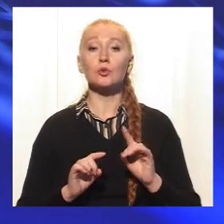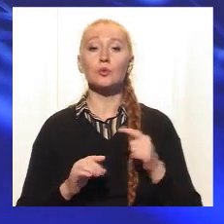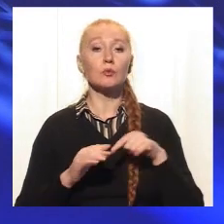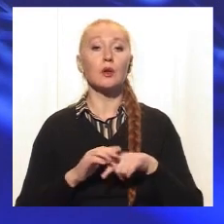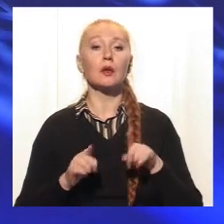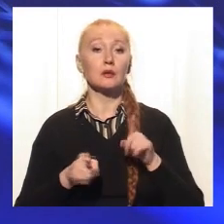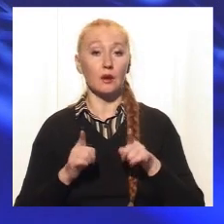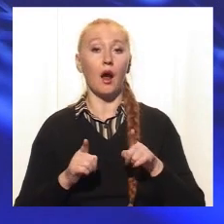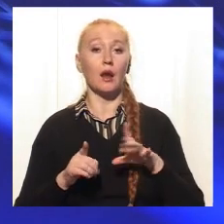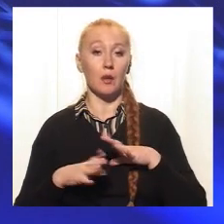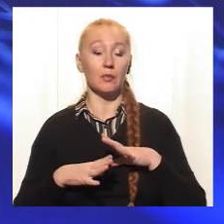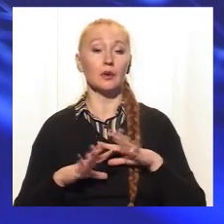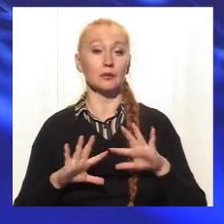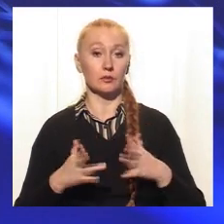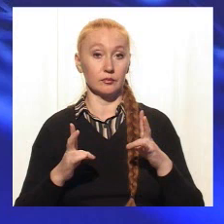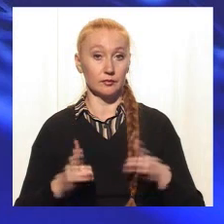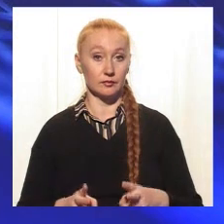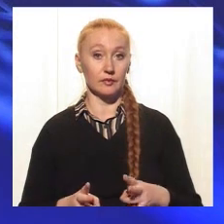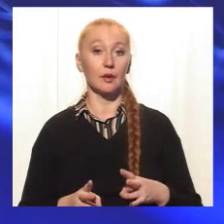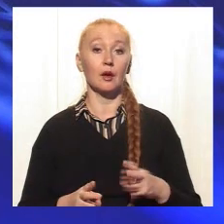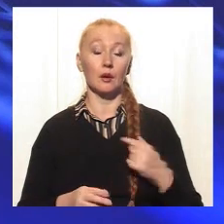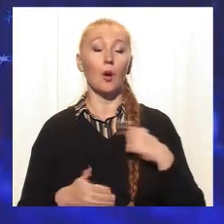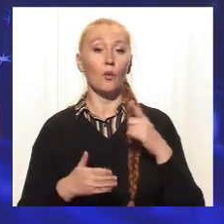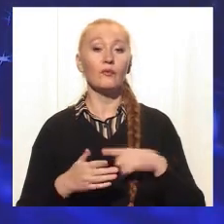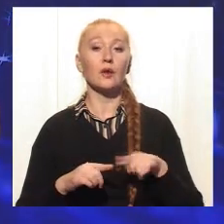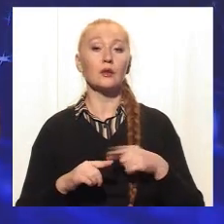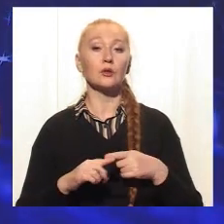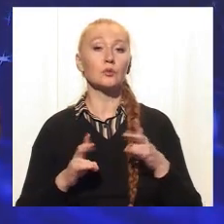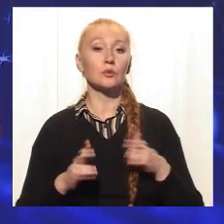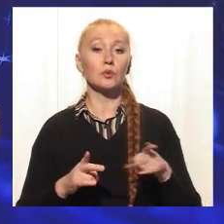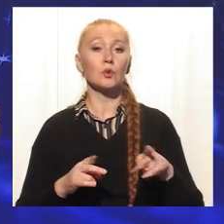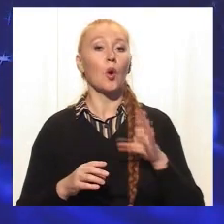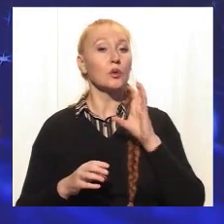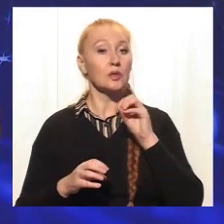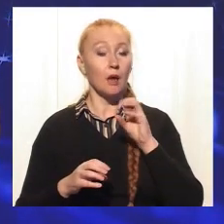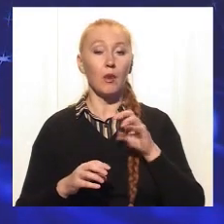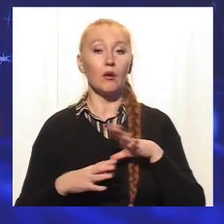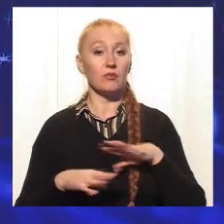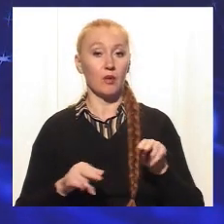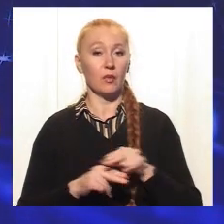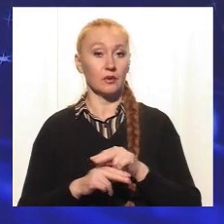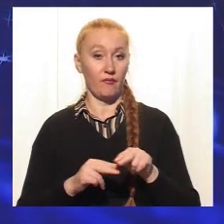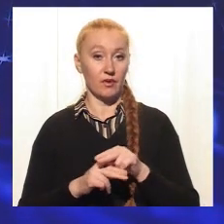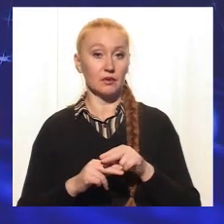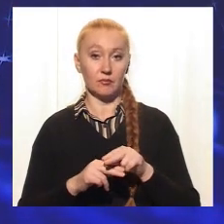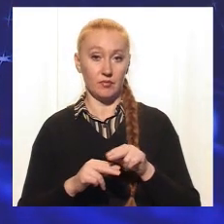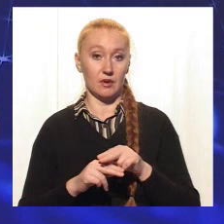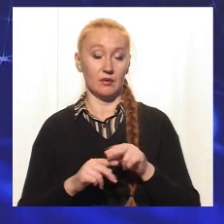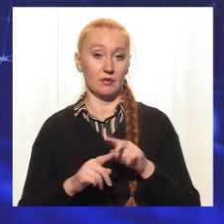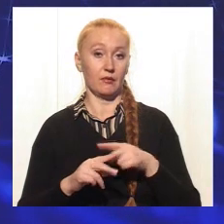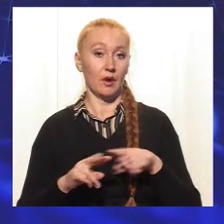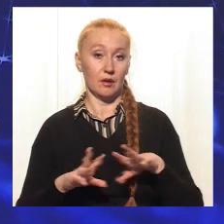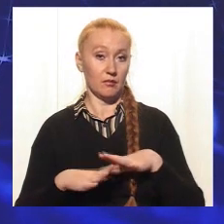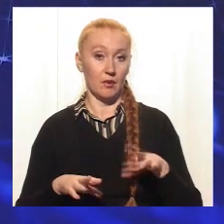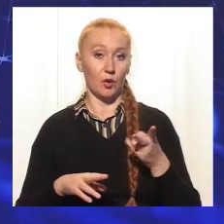але я вважена, що біда в тому, що собаку не виспитували, не соціалізували двох